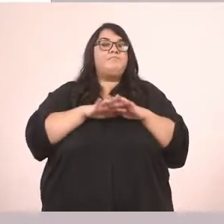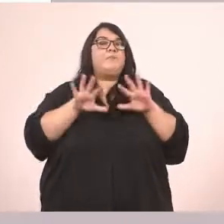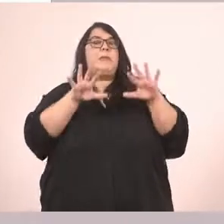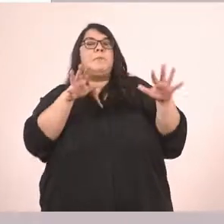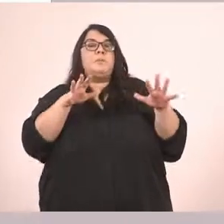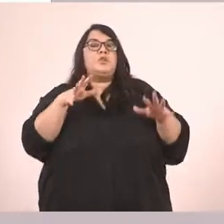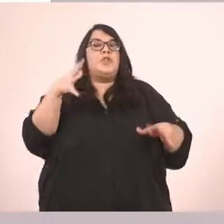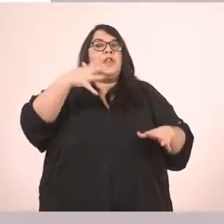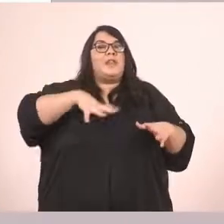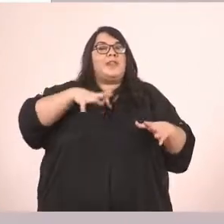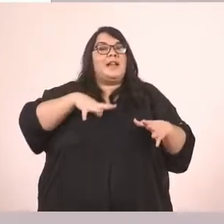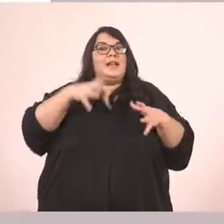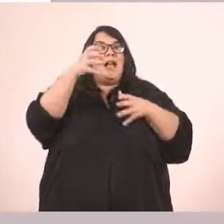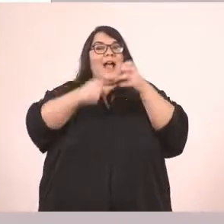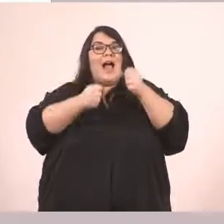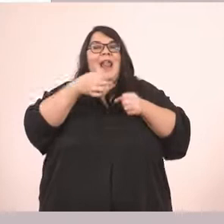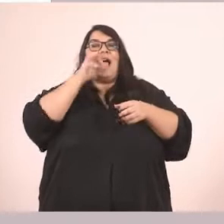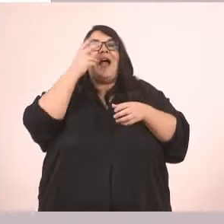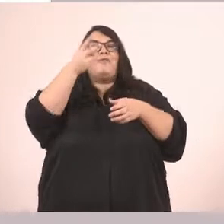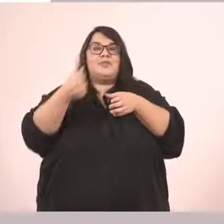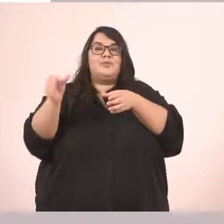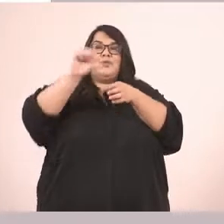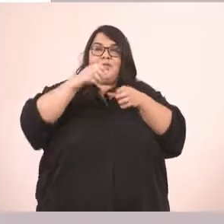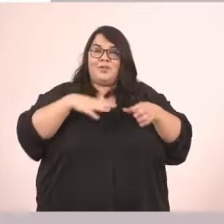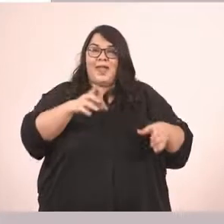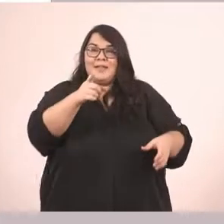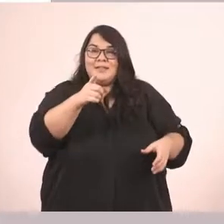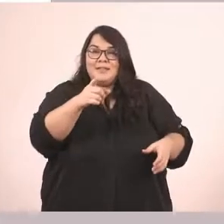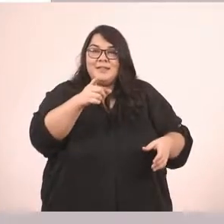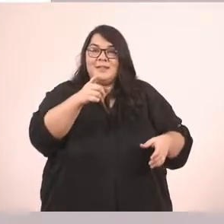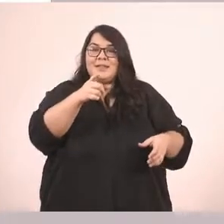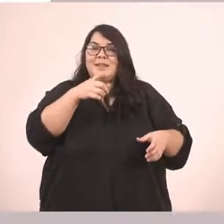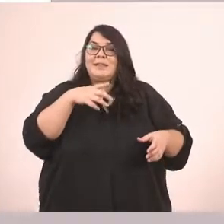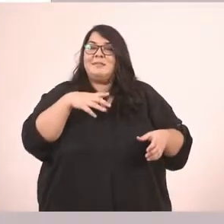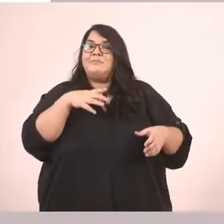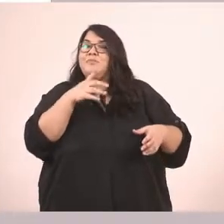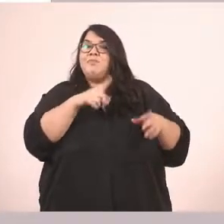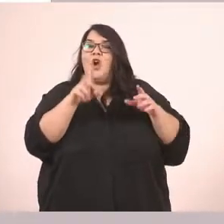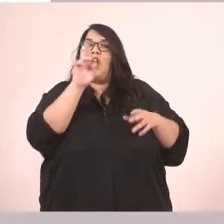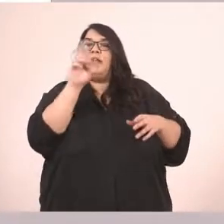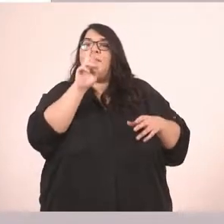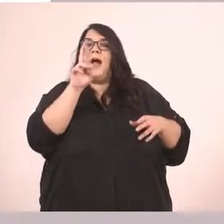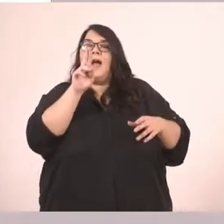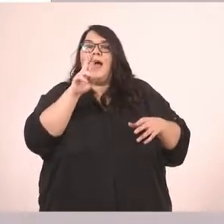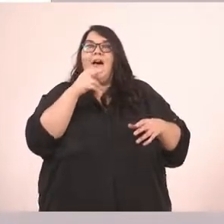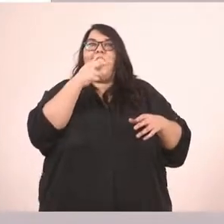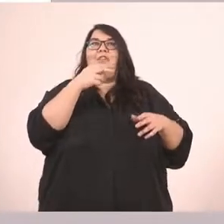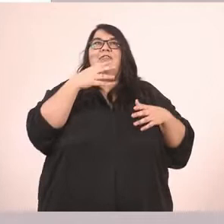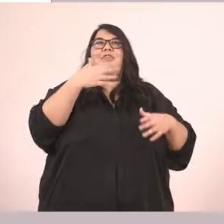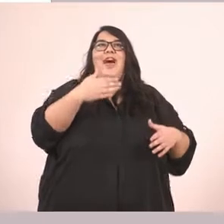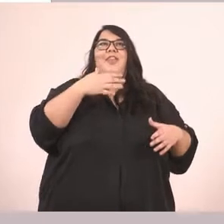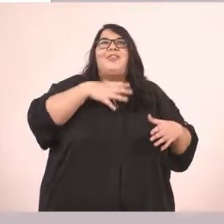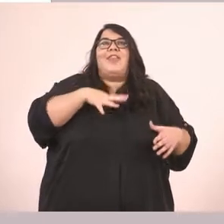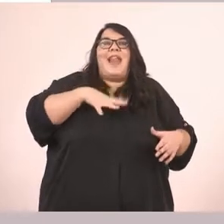θα θέλατε γάλα στον καφέ σας. Ποιο είναι το ρήμα εδώ. Θα θέλατε. Πολύ ωραία.